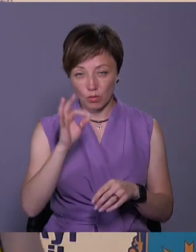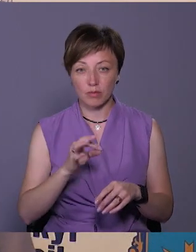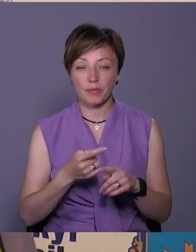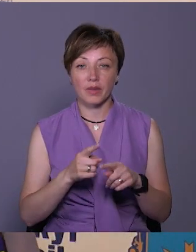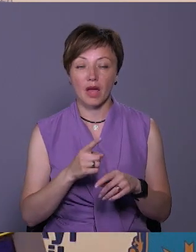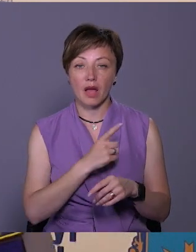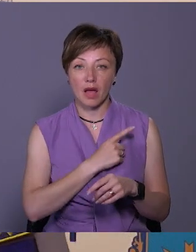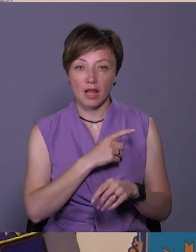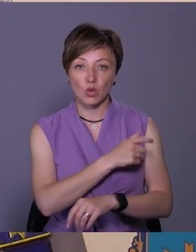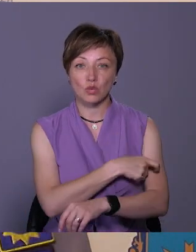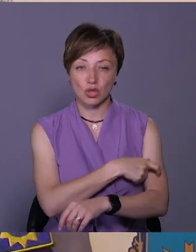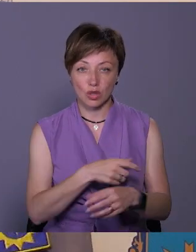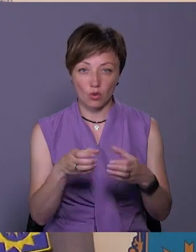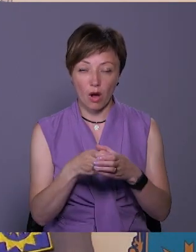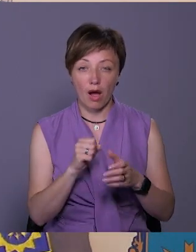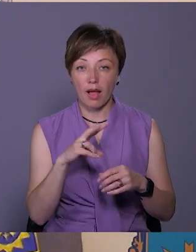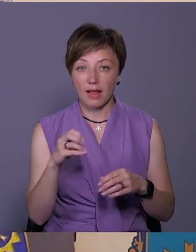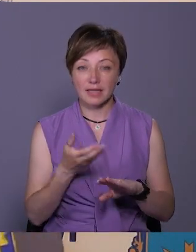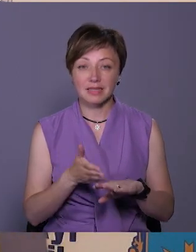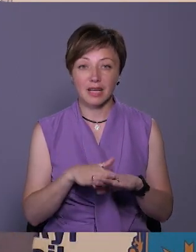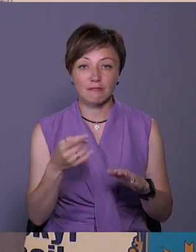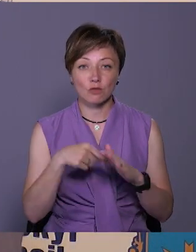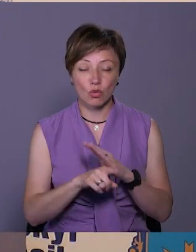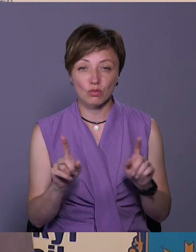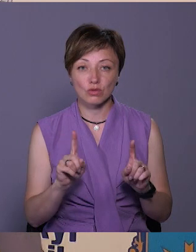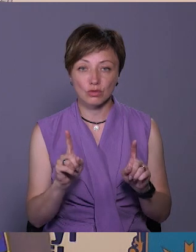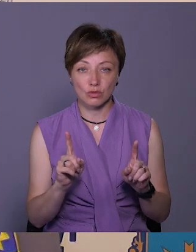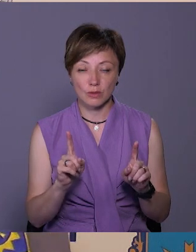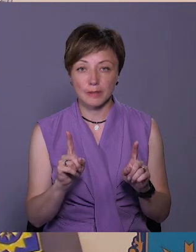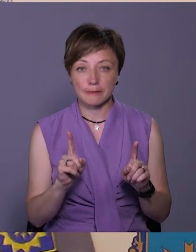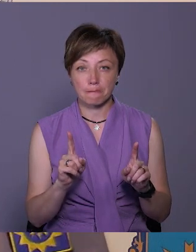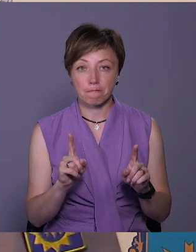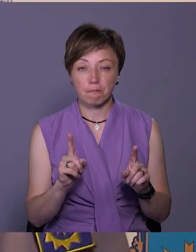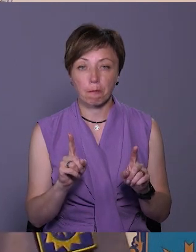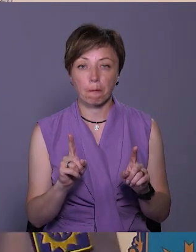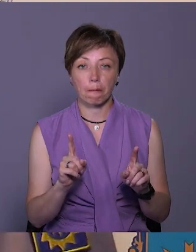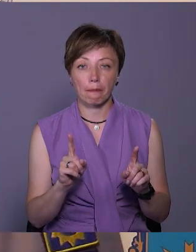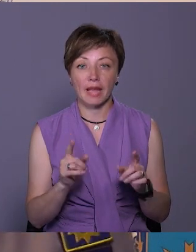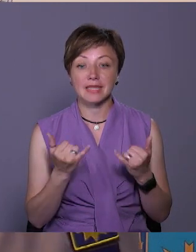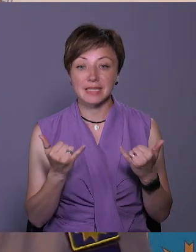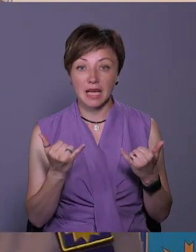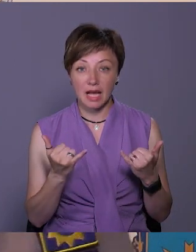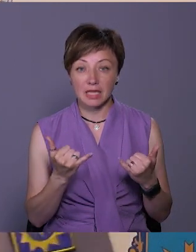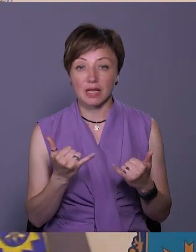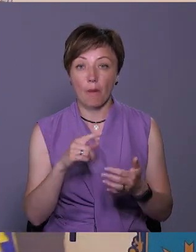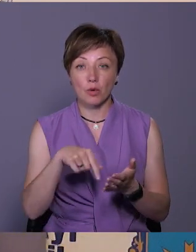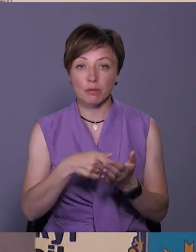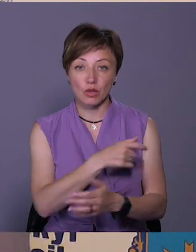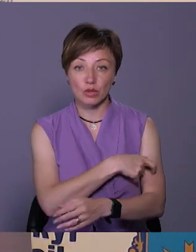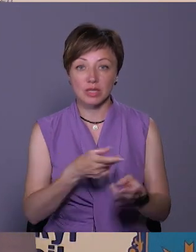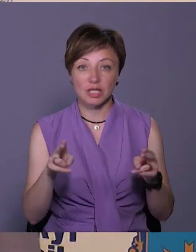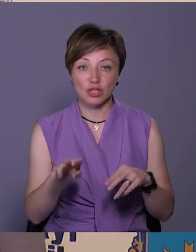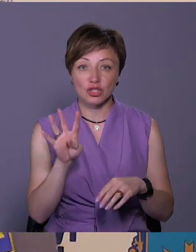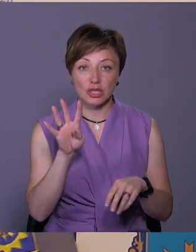на муніципальну дружину, але складність полягає в тому, наприклад, з боку муніципальної дружини, тому, що зараз в муніципальній дружині залишилось чотири